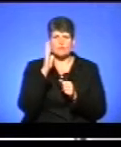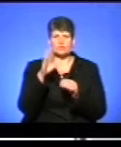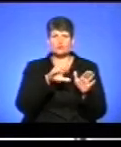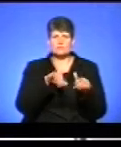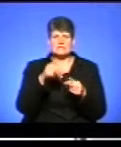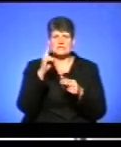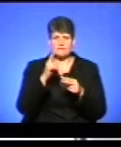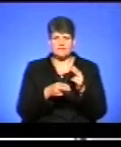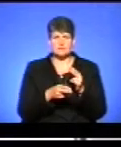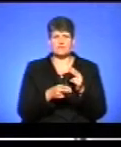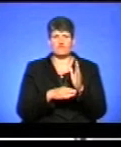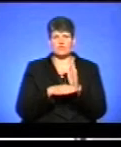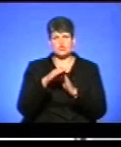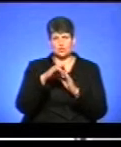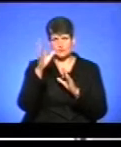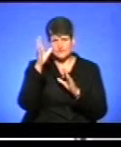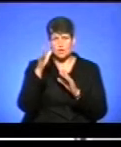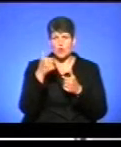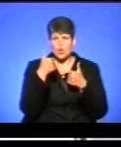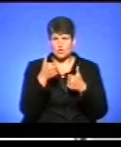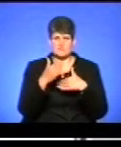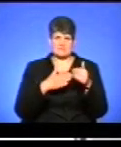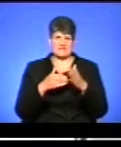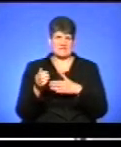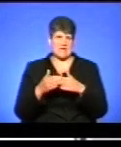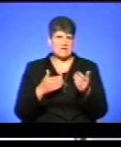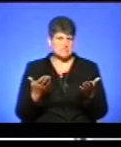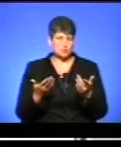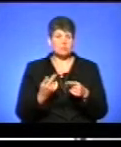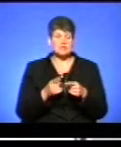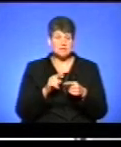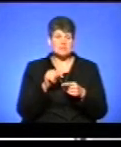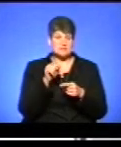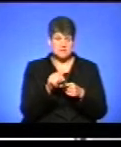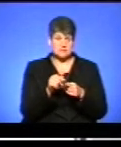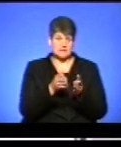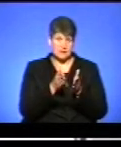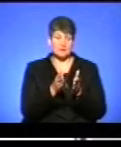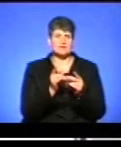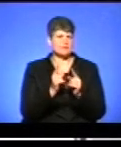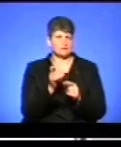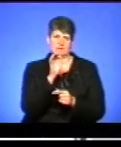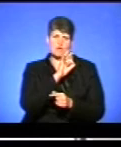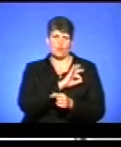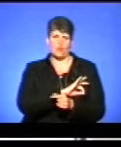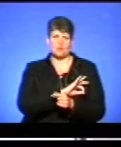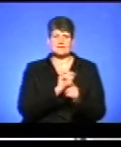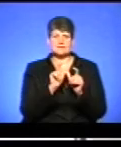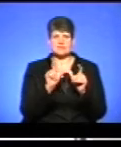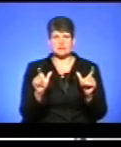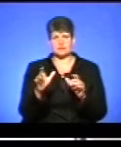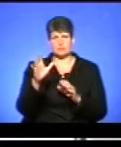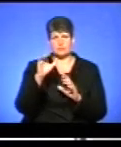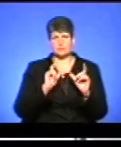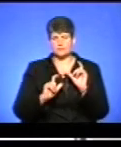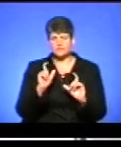завершення вищої освіти хорошим спеціалістом. Тому, я думаю, така концентрація тільки піде на користь і закладам вищої освіти,